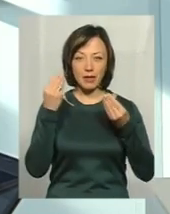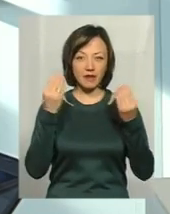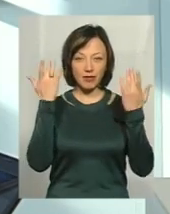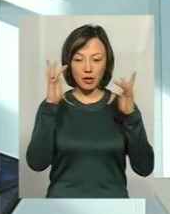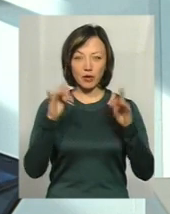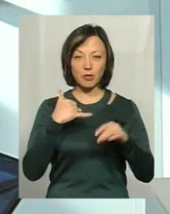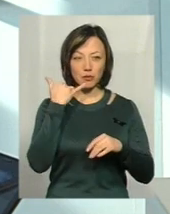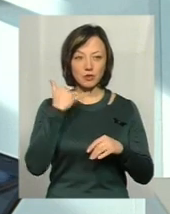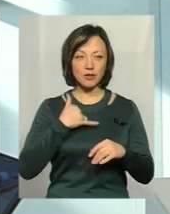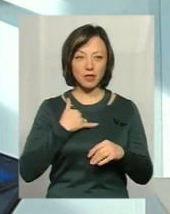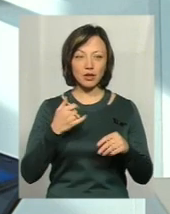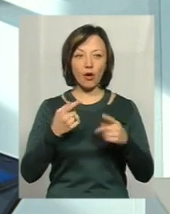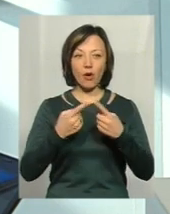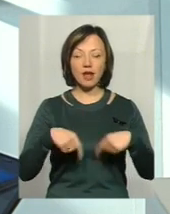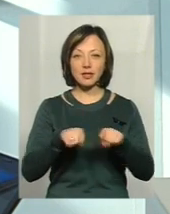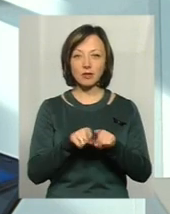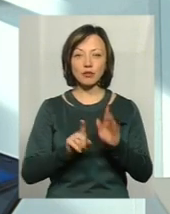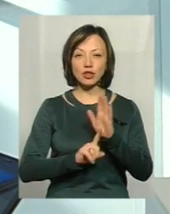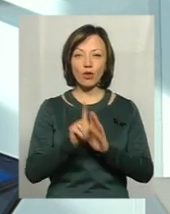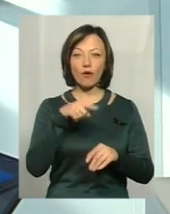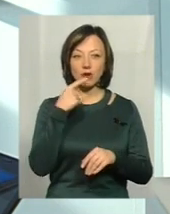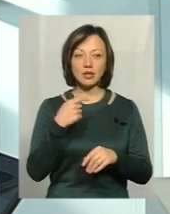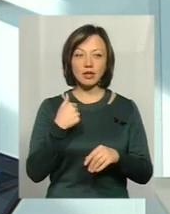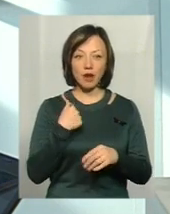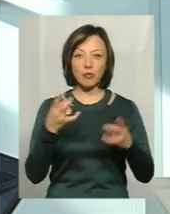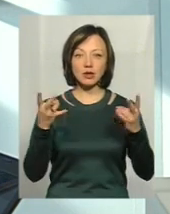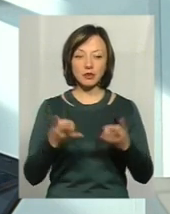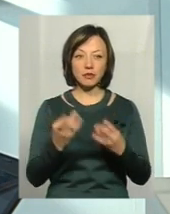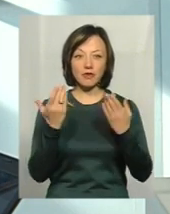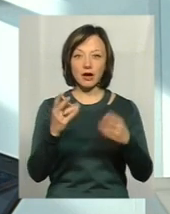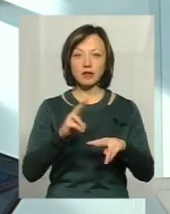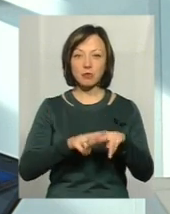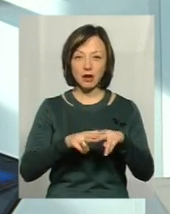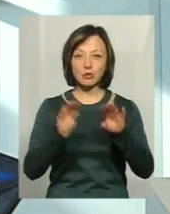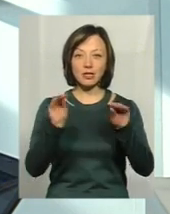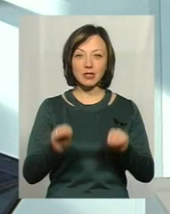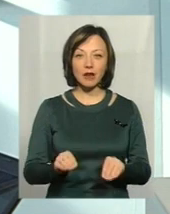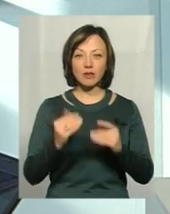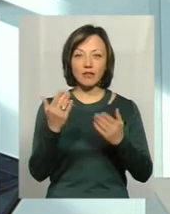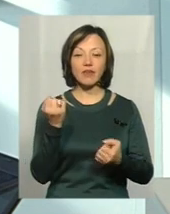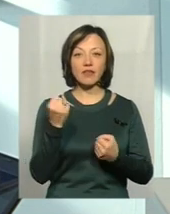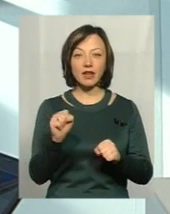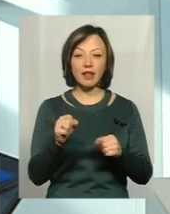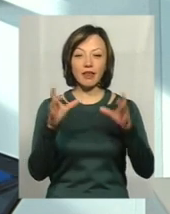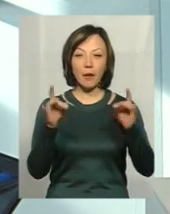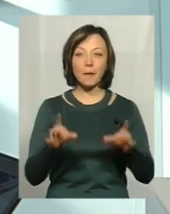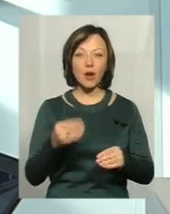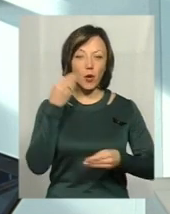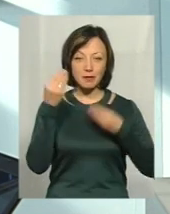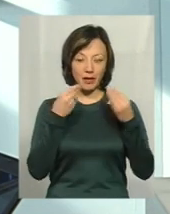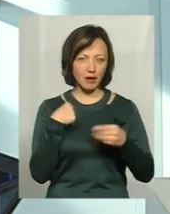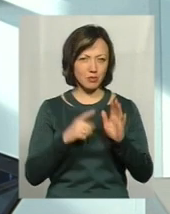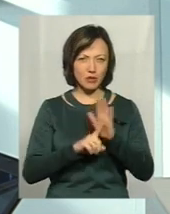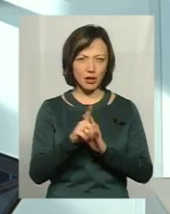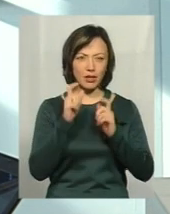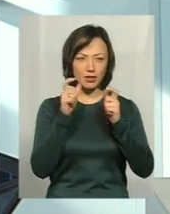випадково, і мені позвонили організатори, і вони почали говорити, що нам потрібні ваші паспортні дані, тому що ви виграли набір косметики. Я